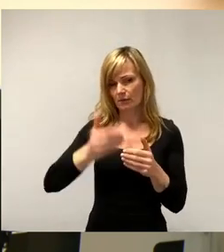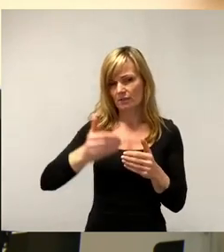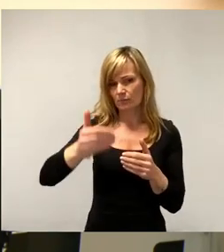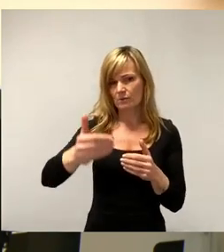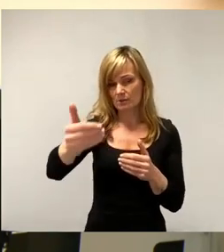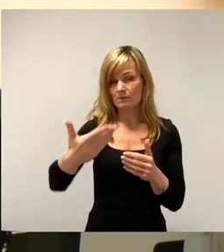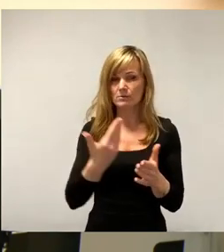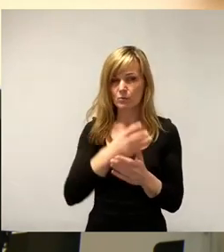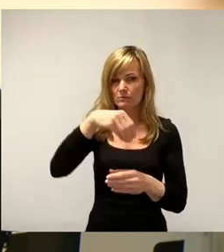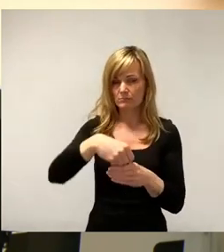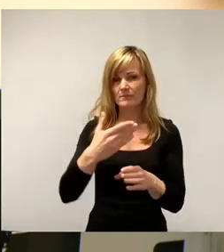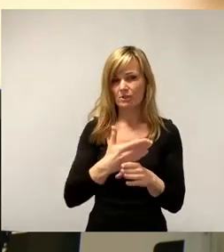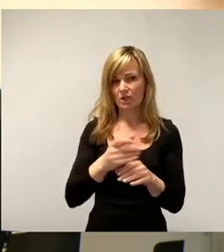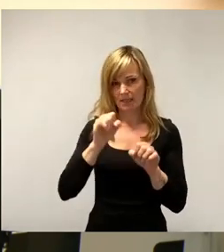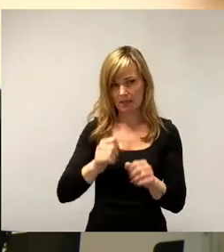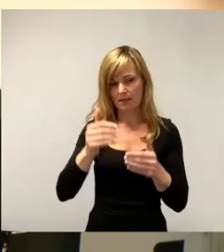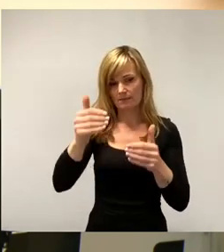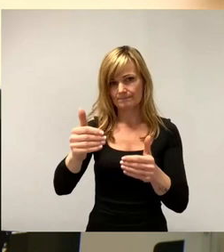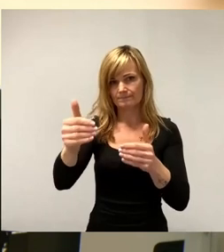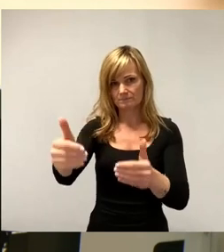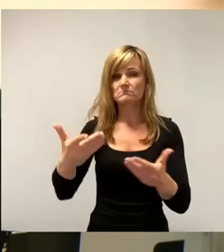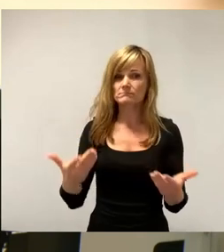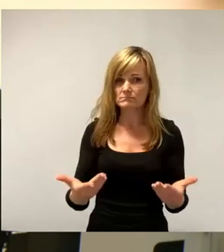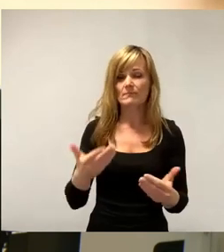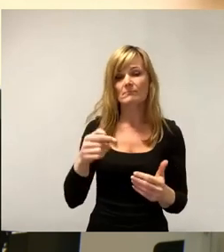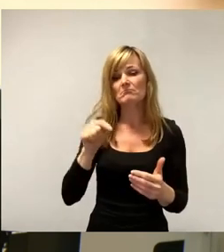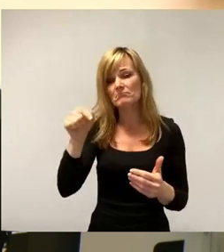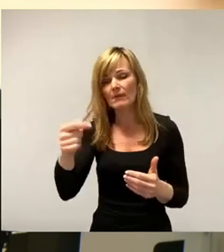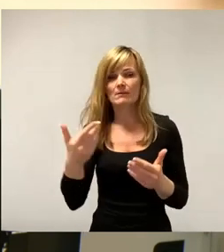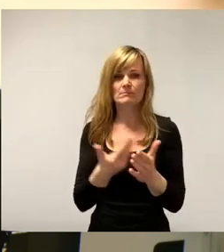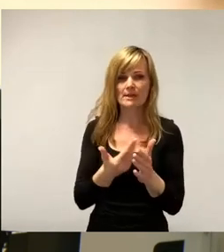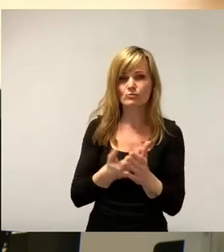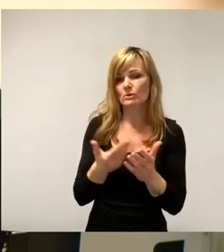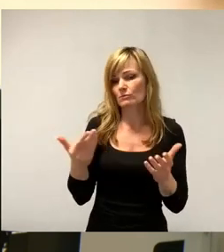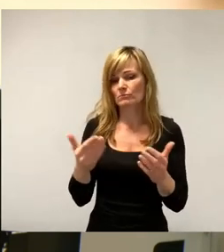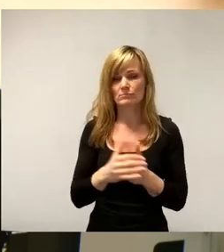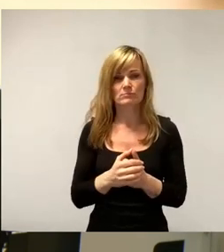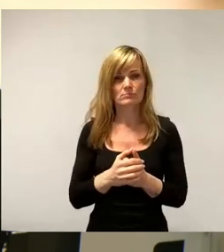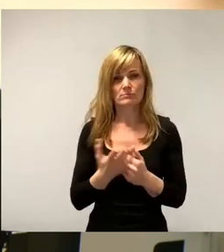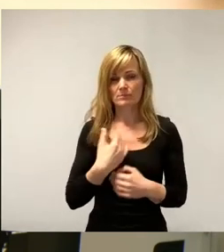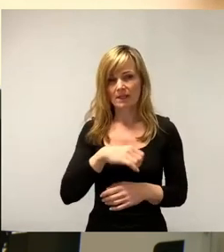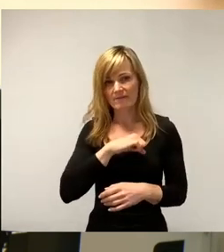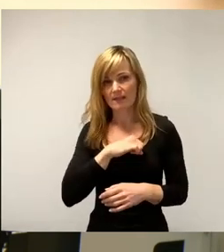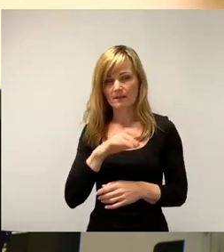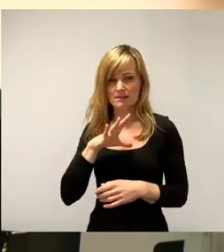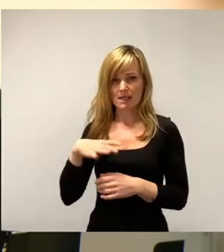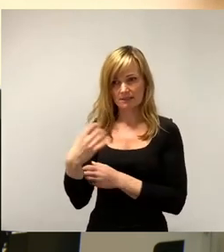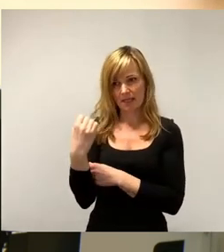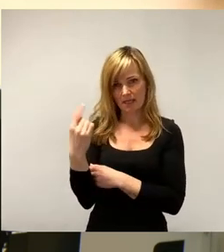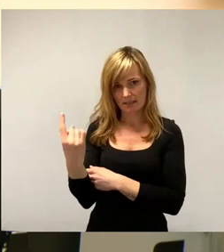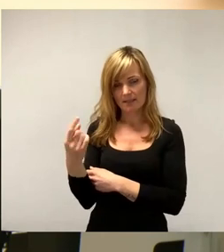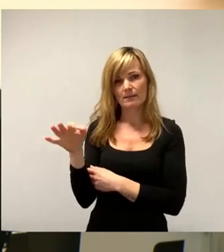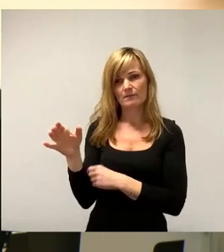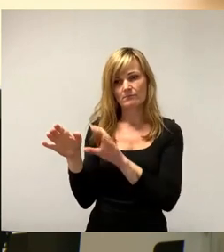angesprochen wurde, dass man gegebenenfalls zum Beispiel vielleicht aus Gewinnen der Sachsenenergie irgendwann auch für die Stadt wieder was